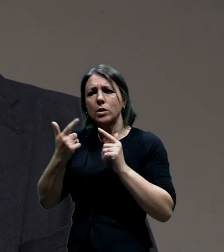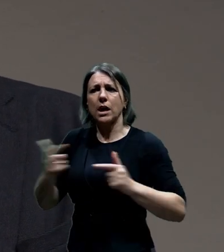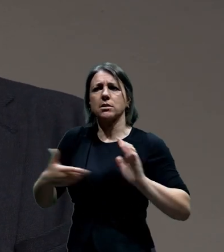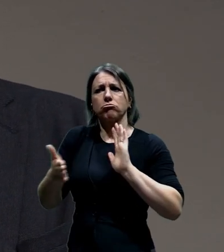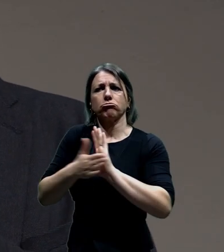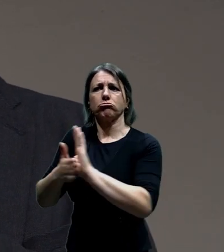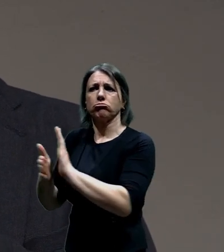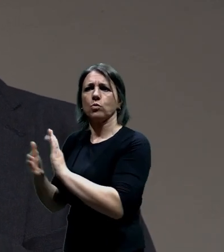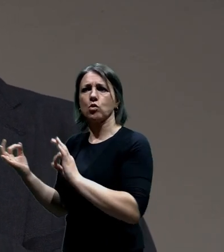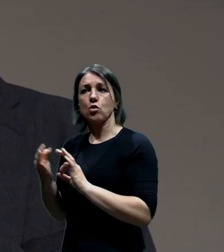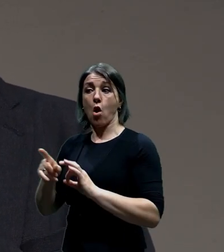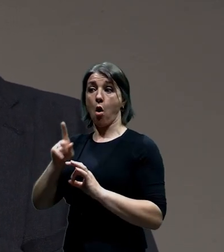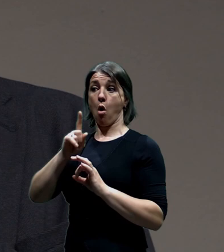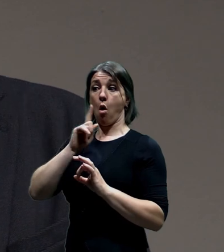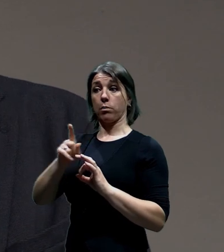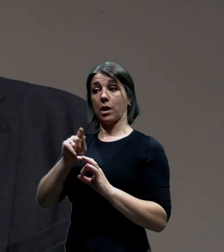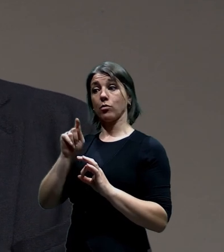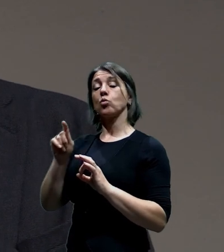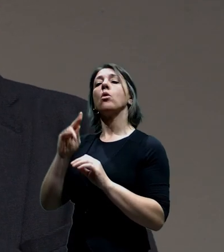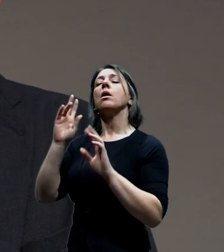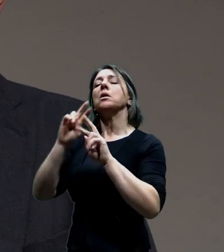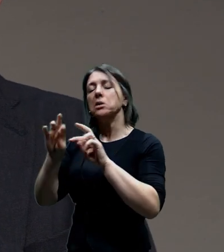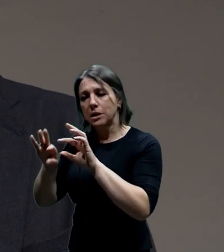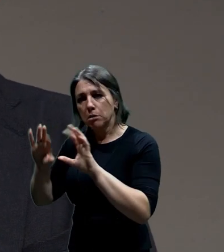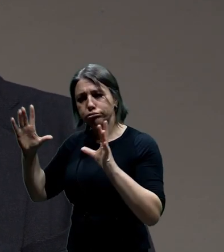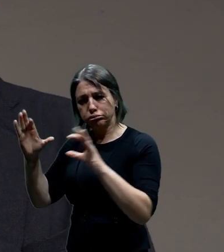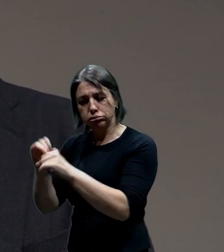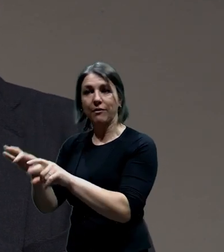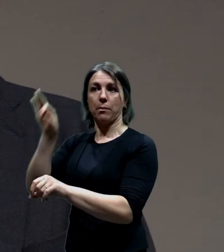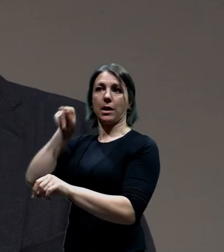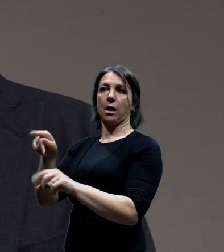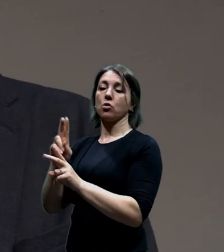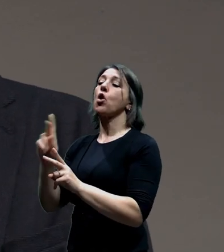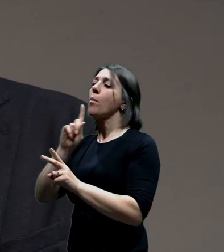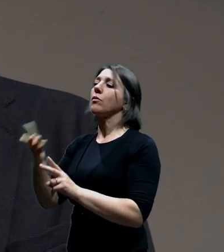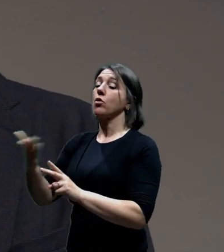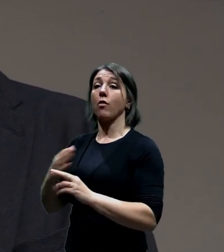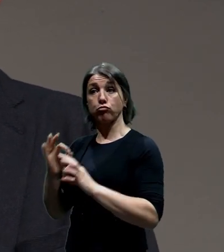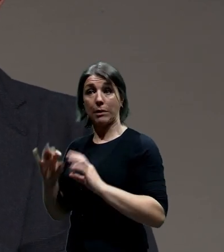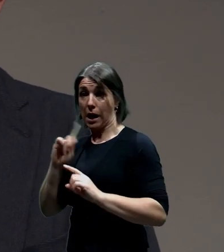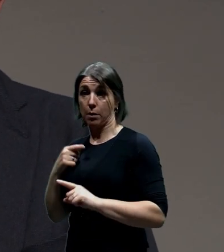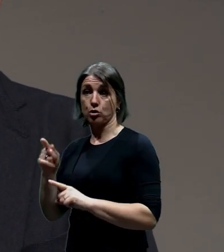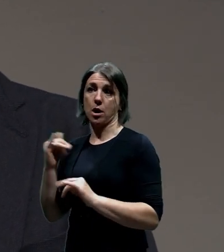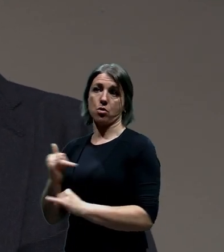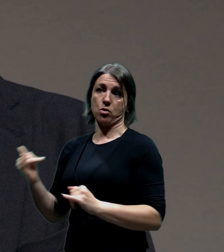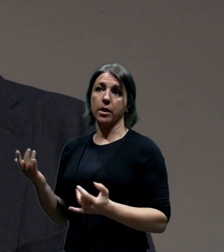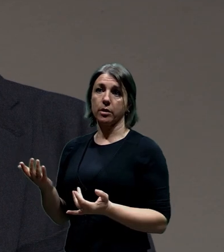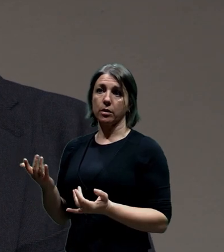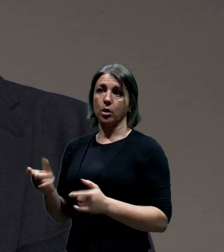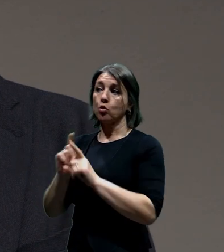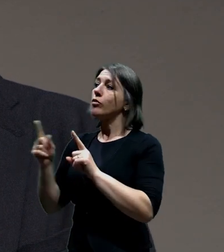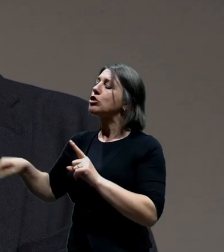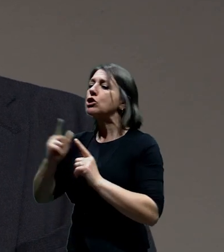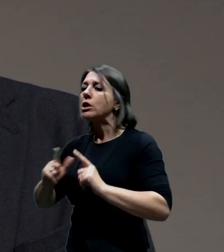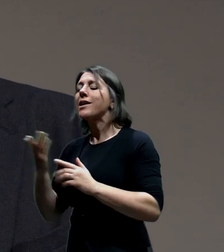zdá ta regionální varianta přináší ten přínos, který je od ní jako očekáván.